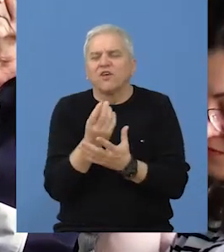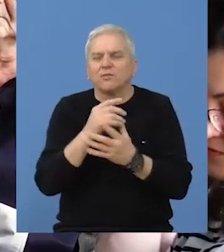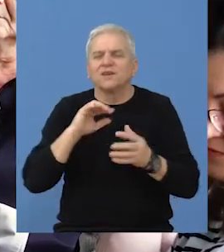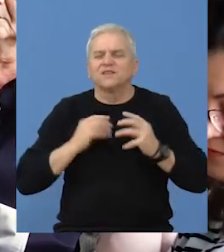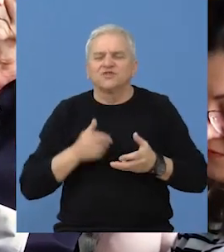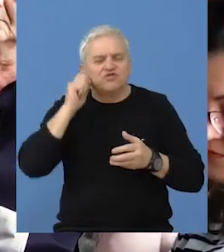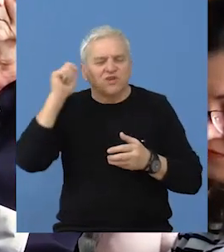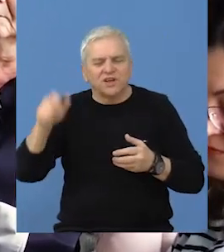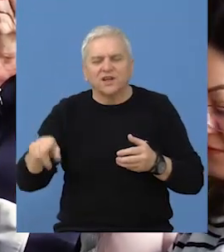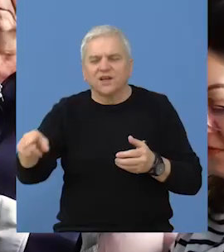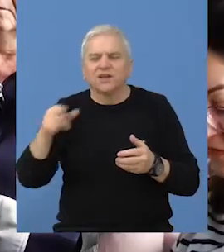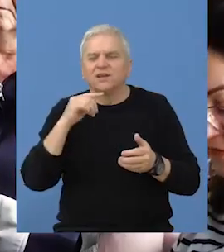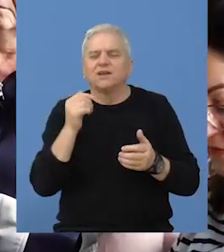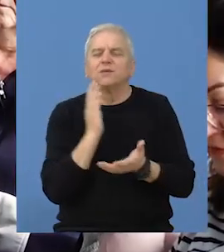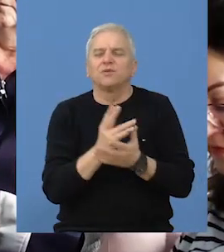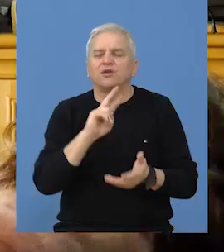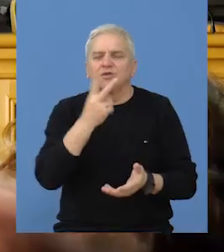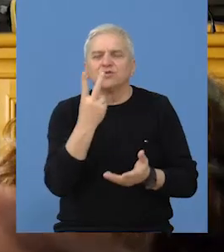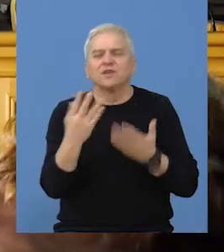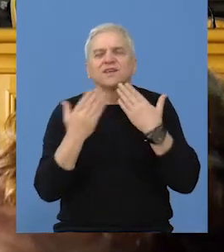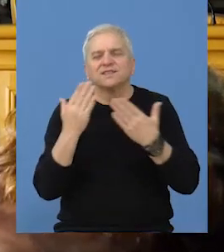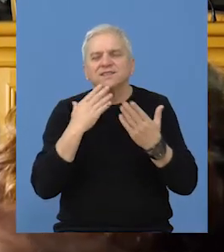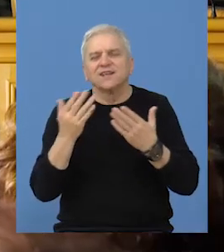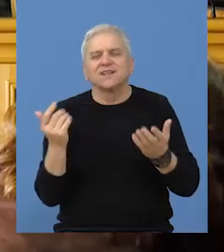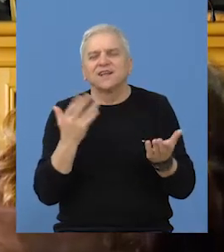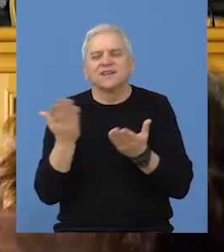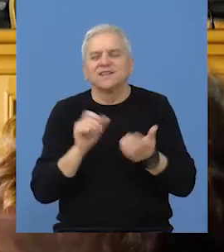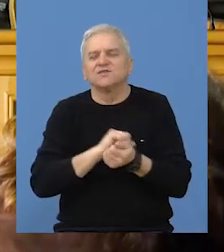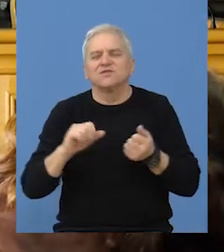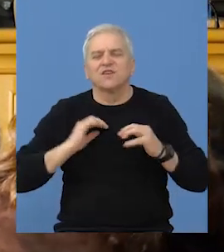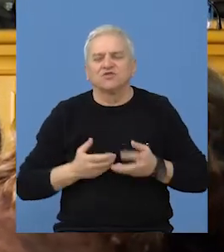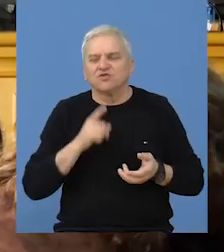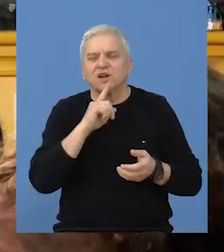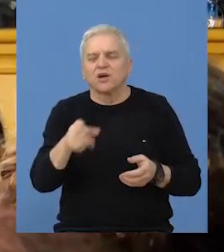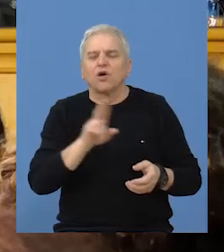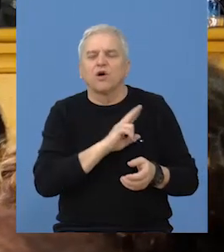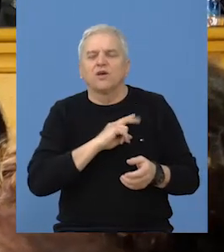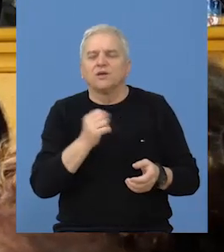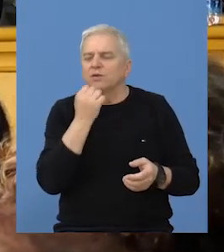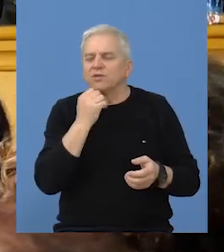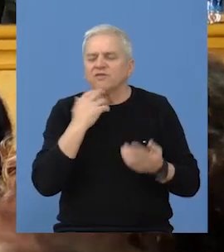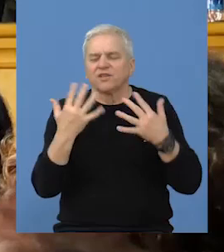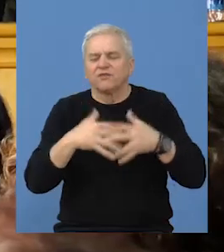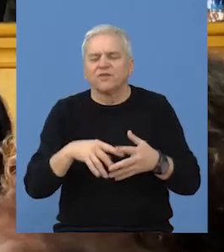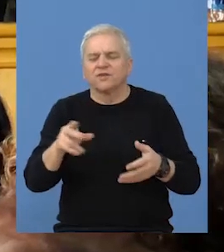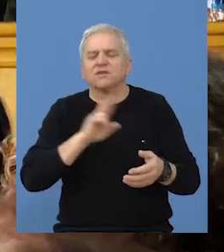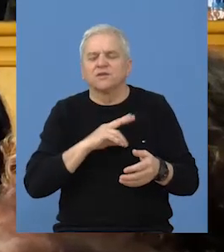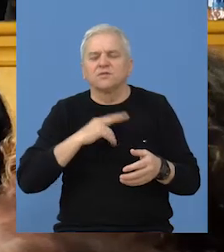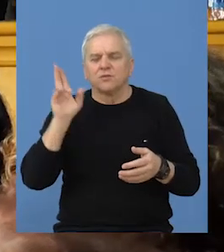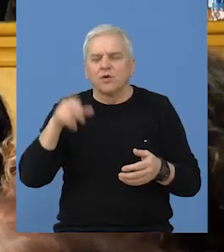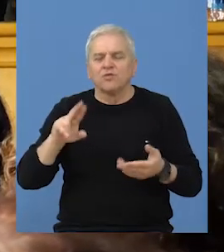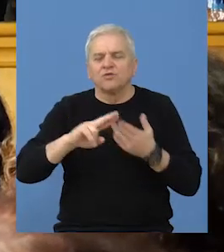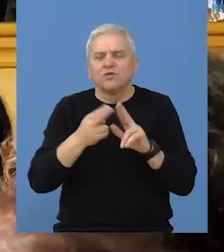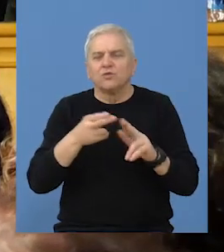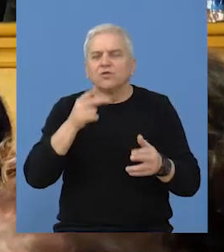informisanja preduzetnice u Bečaju, održen je drugi sastanak gde su sve žene koje imaju sobstveni biznis imale